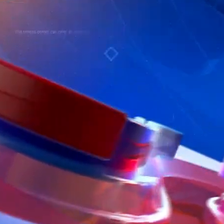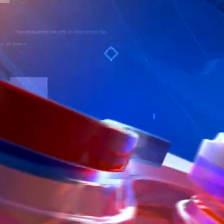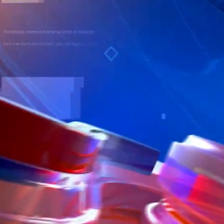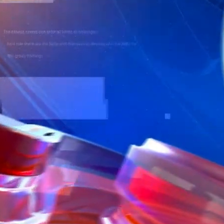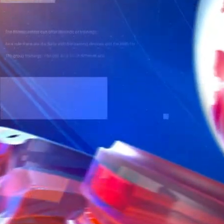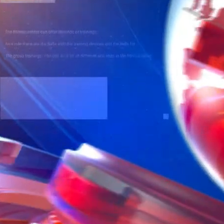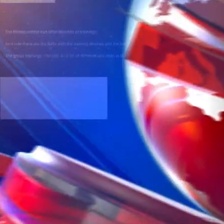कर दो